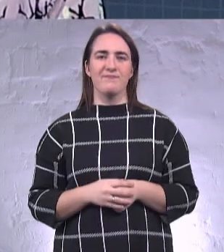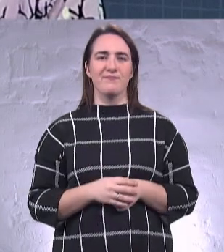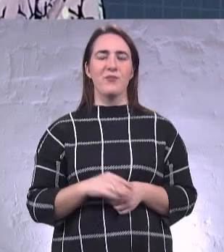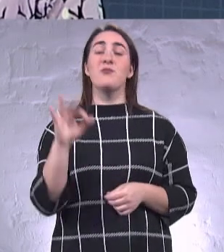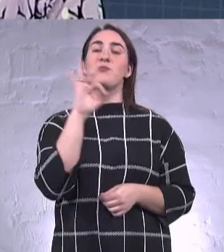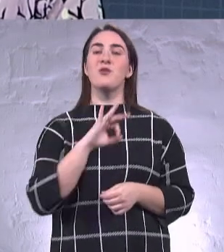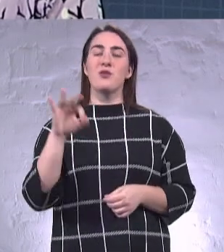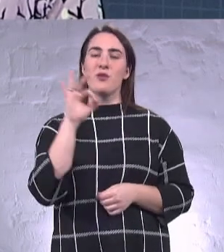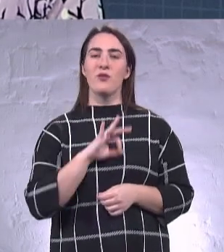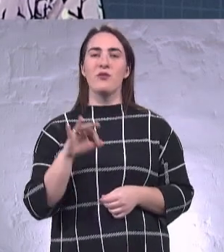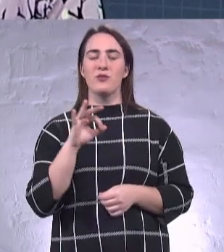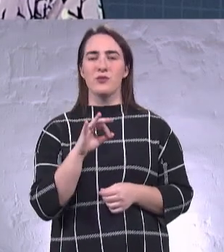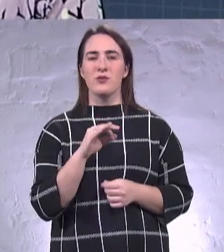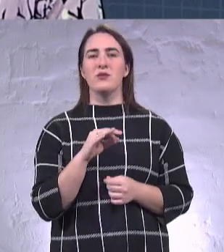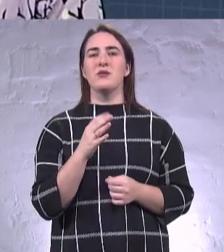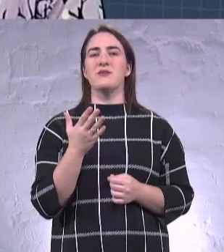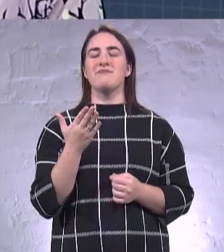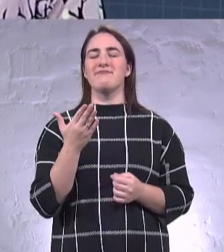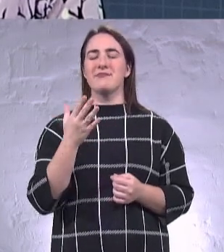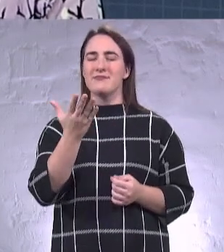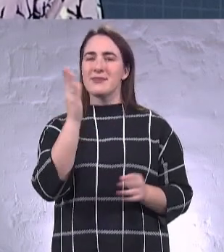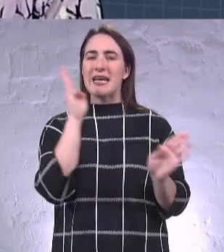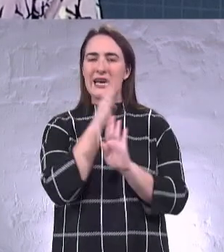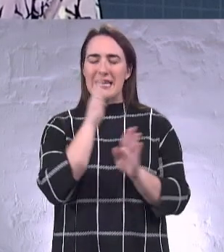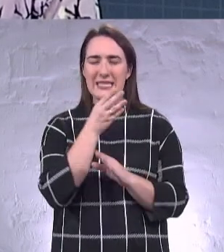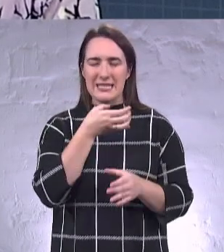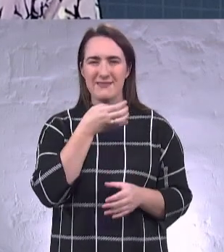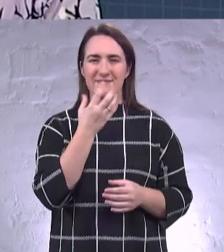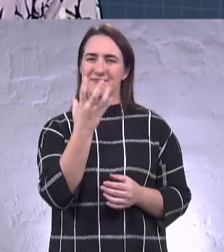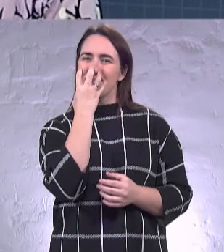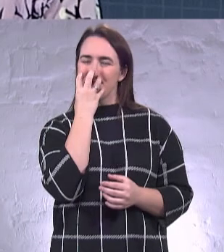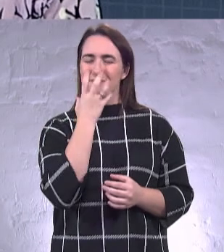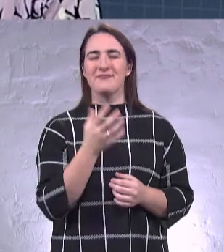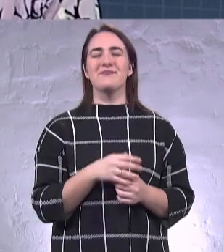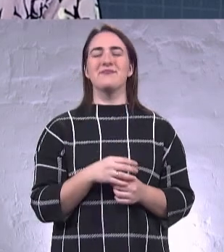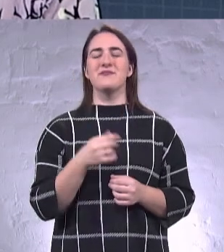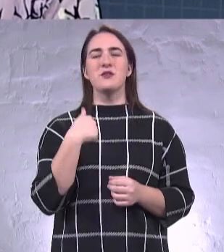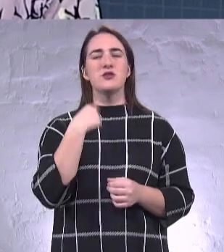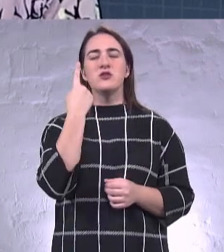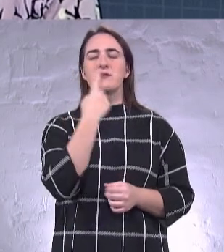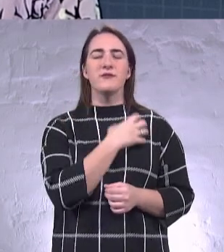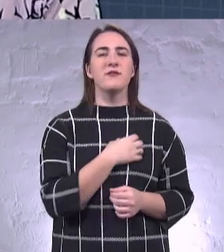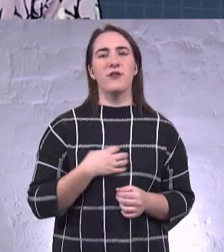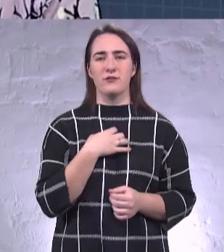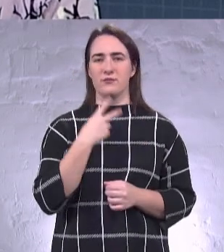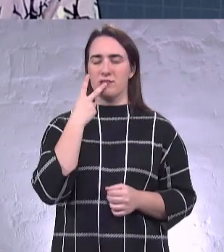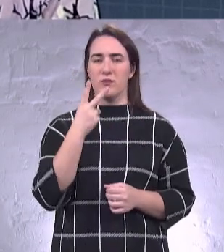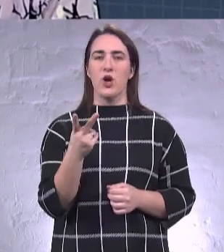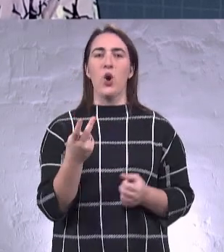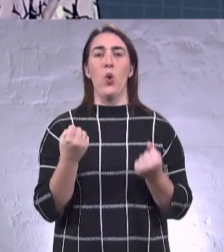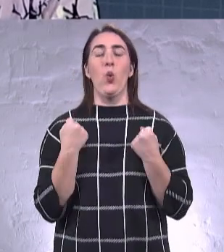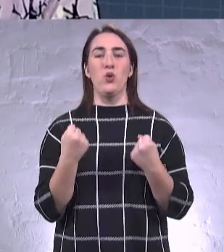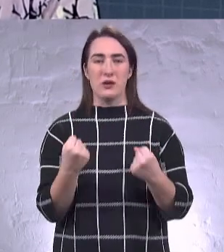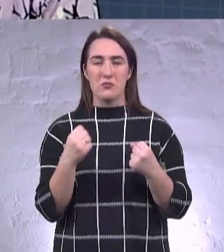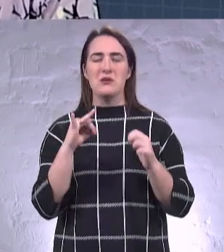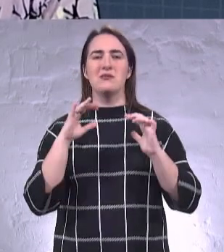про кисень, концентратори, але головне, що я вбачаю в цьому плані, утримати і